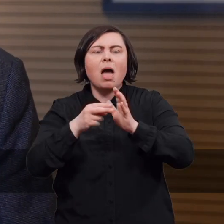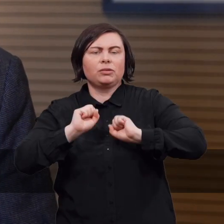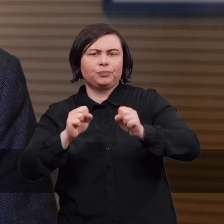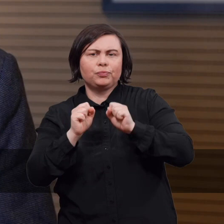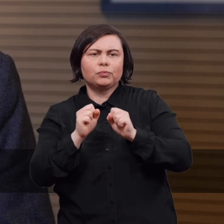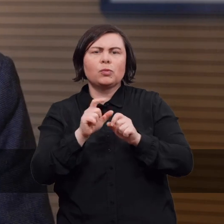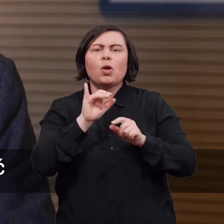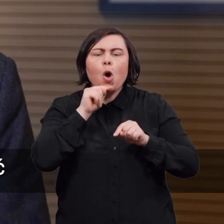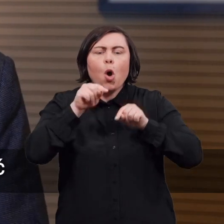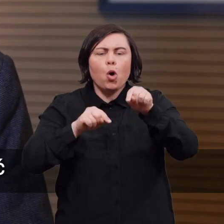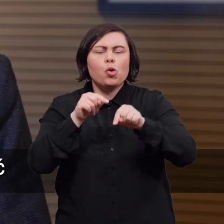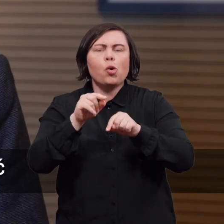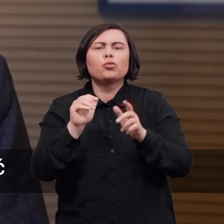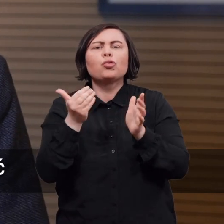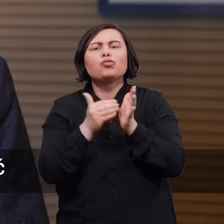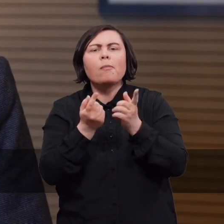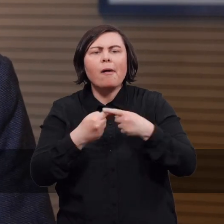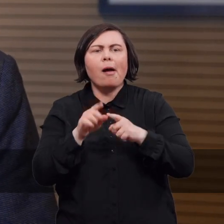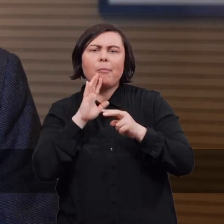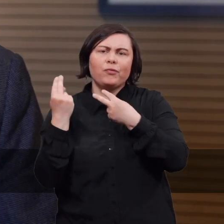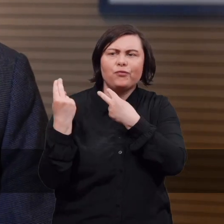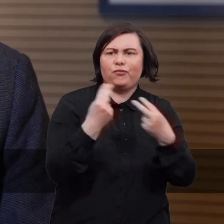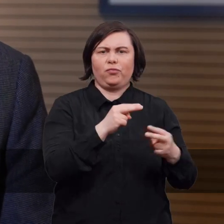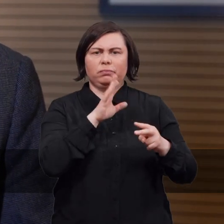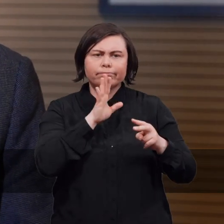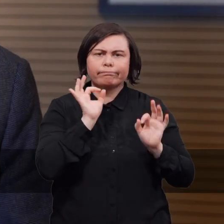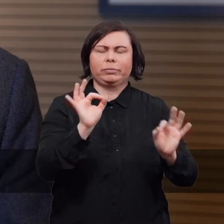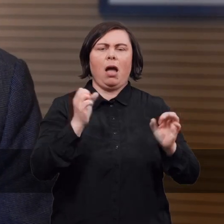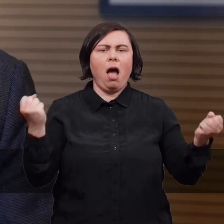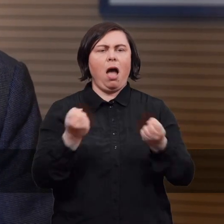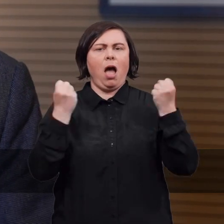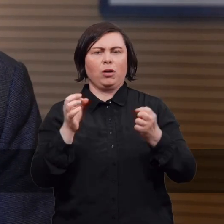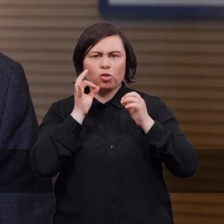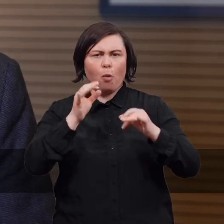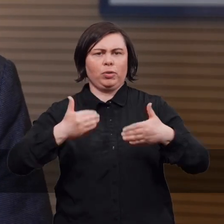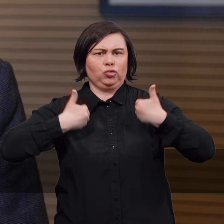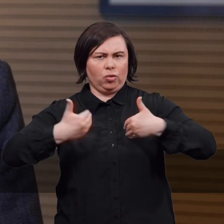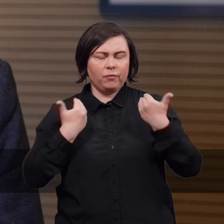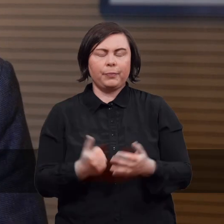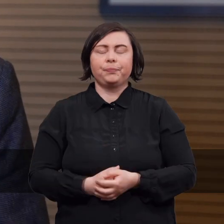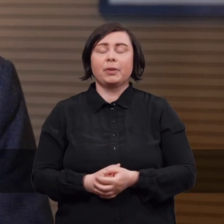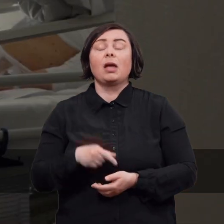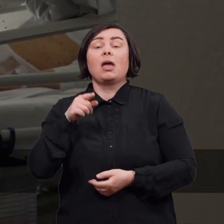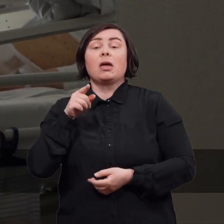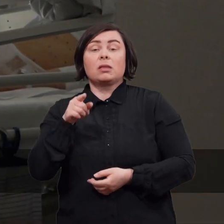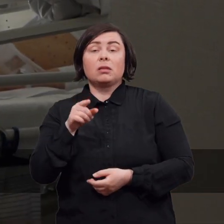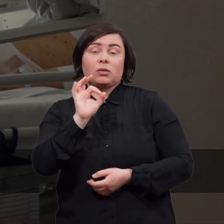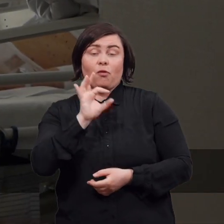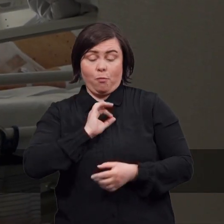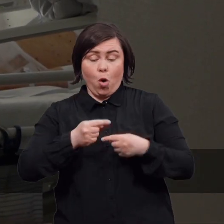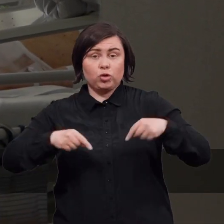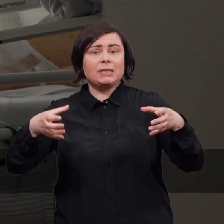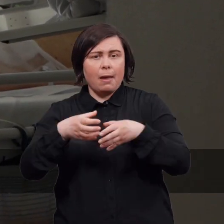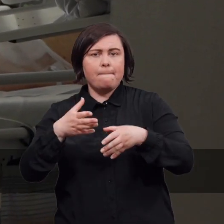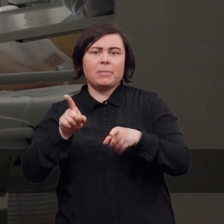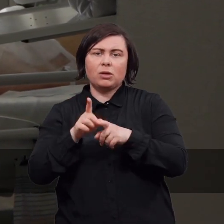poszczególnych kroków, które należy wykonać do tego, żeby wrócić do aktywności, do sprawności. Ale oczywiście w swoim zespole mamy